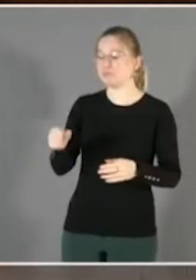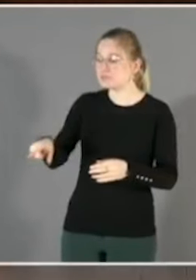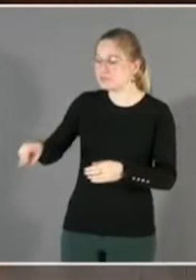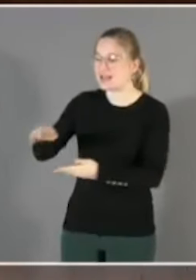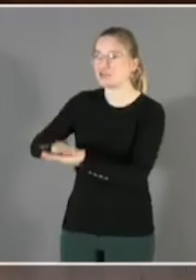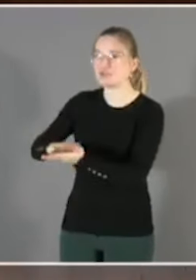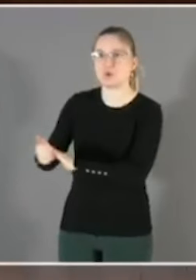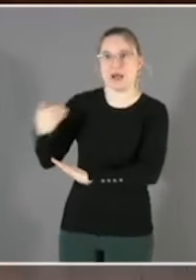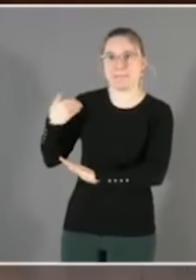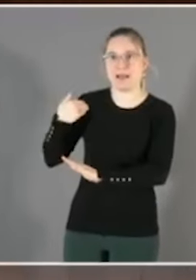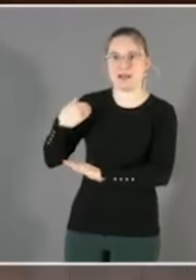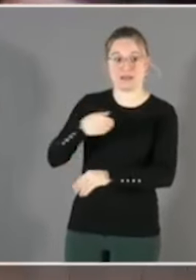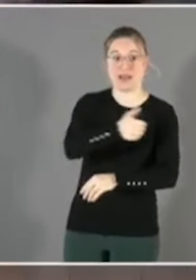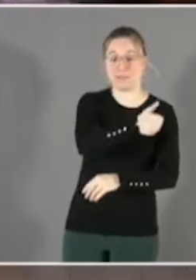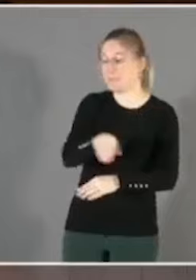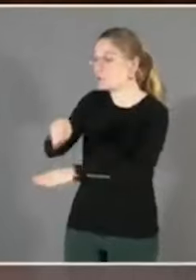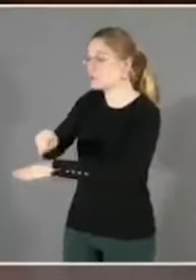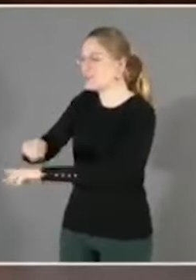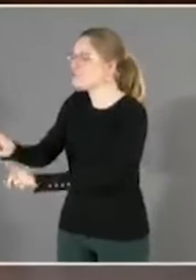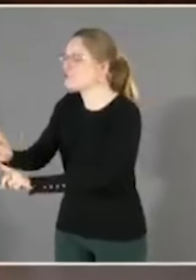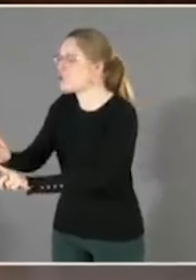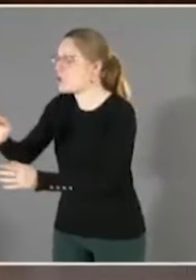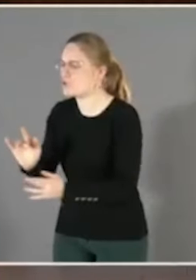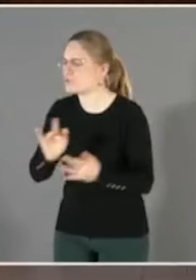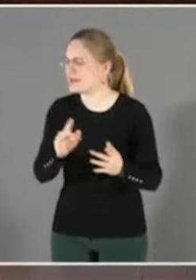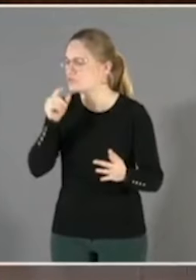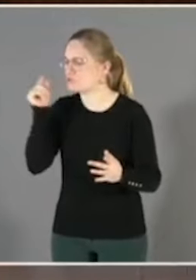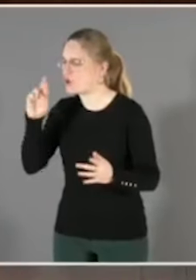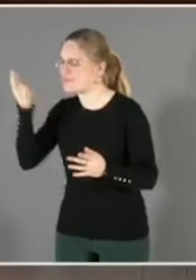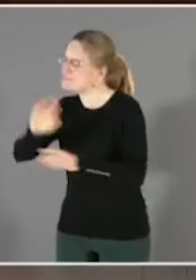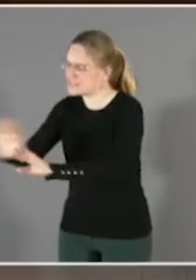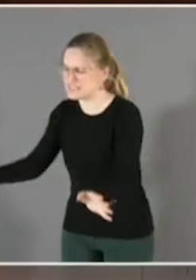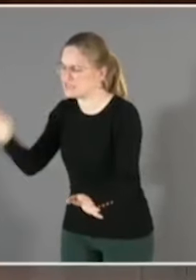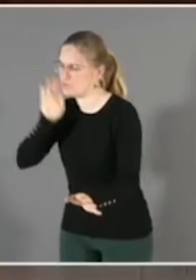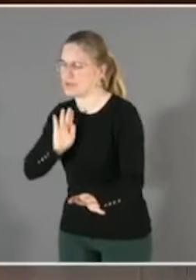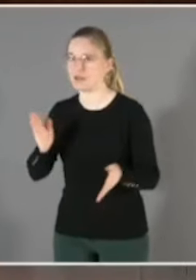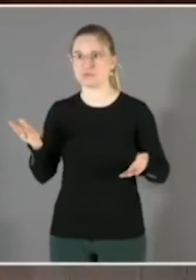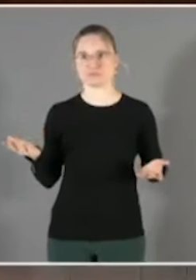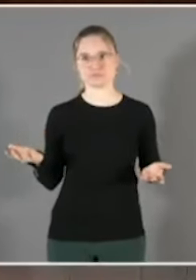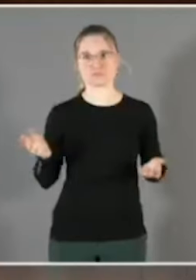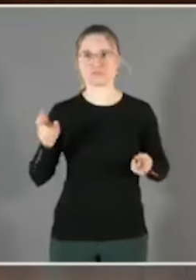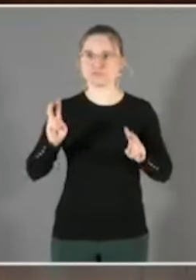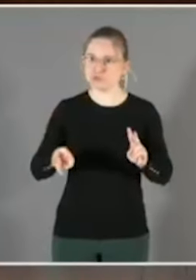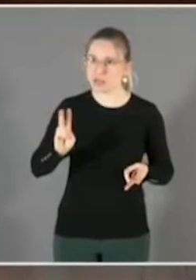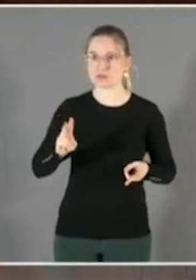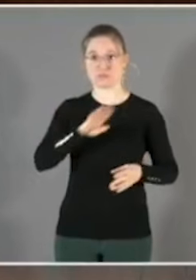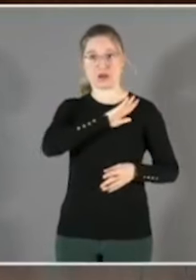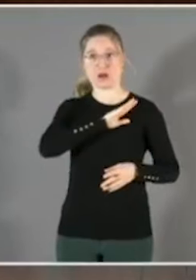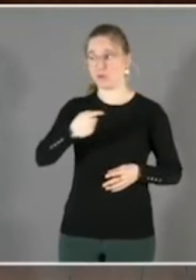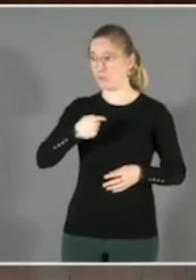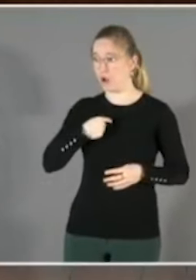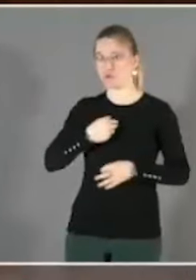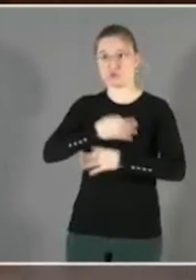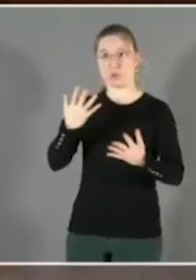Oui, on en est là. Peut-être une efficacité trop réelle au vu de l'inertie